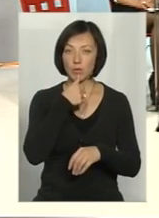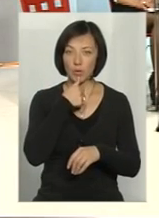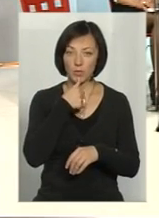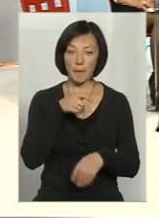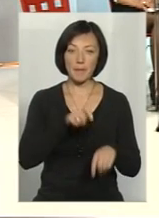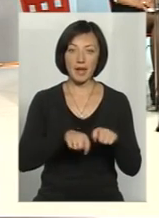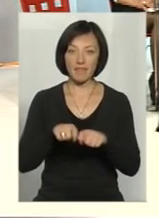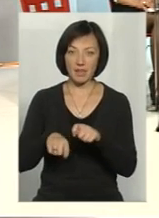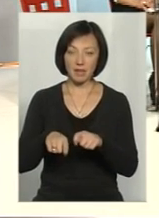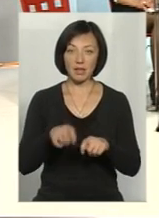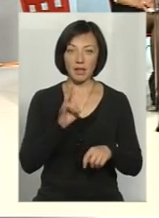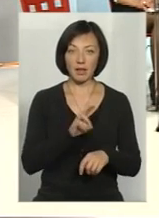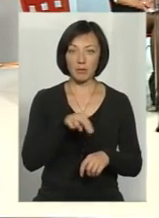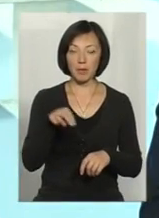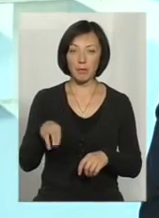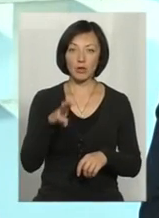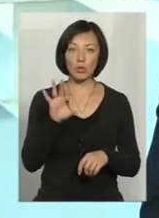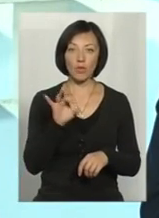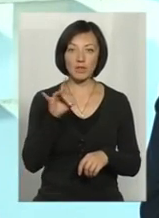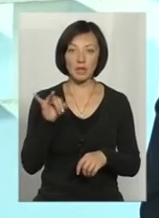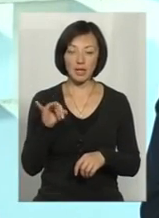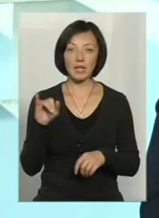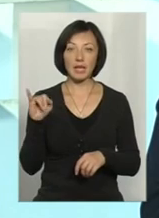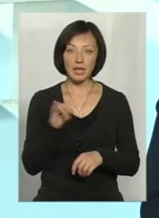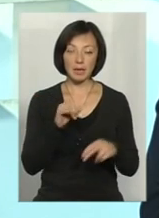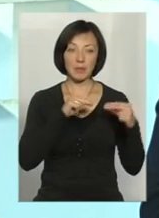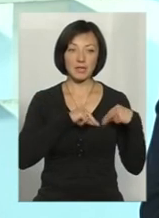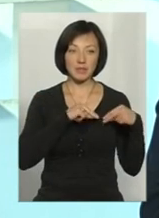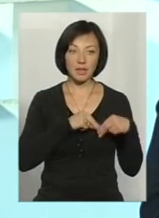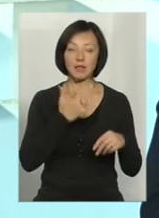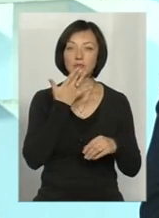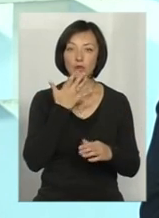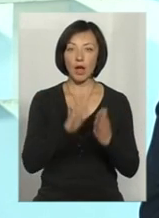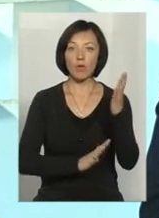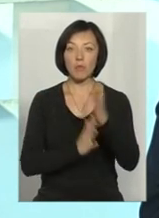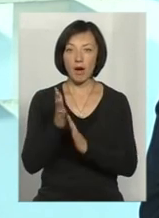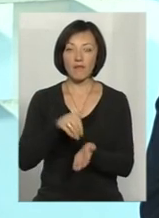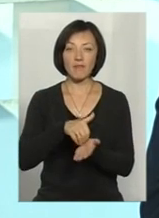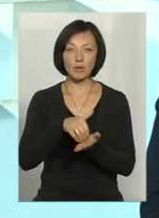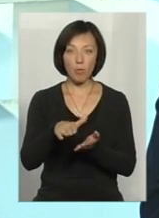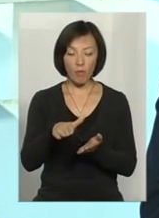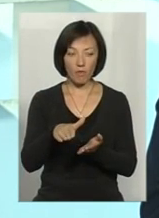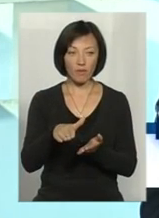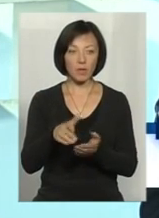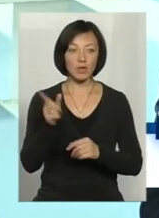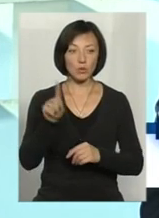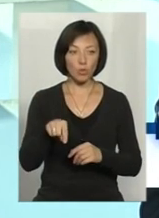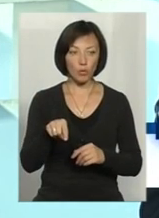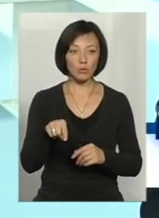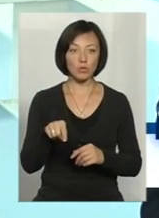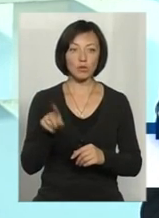провести перевірку НПП Подільської ТОВТР. І фахівці Національного парку відмовили тому, щоб